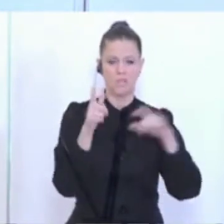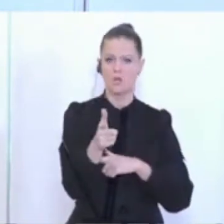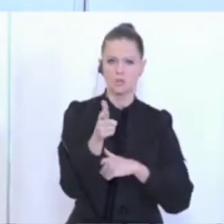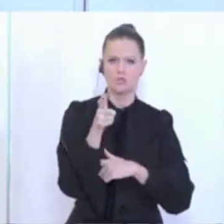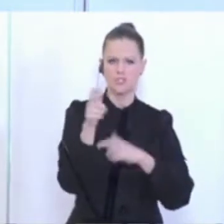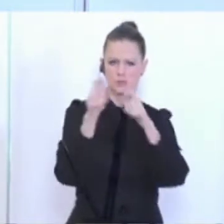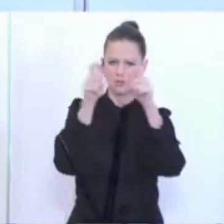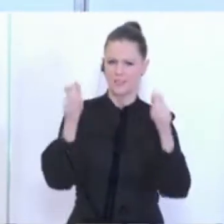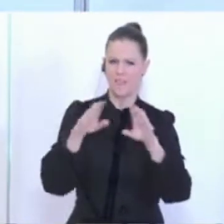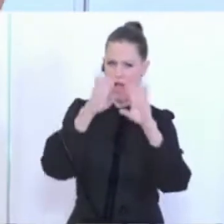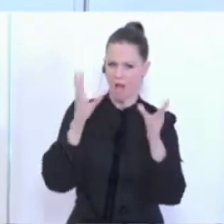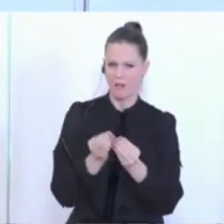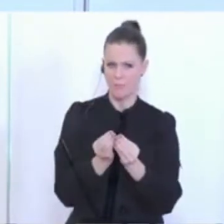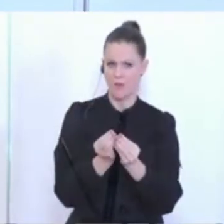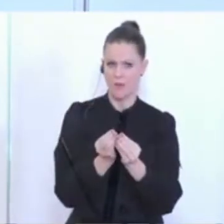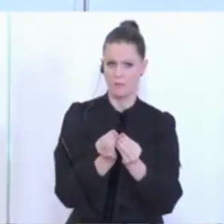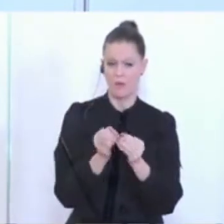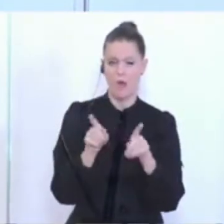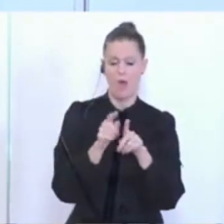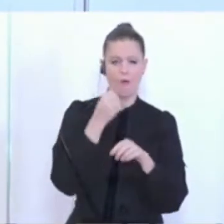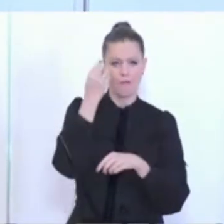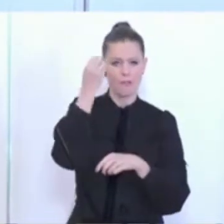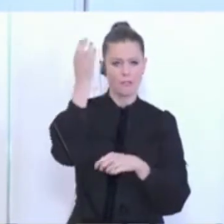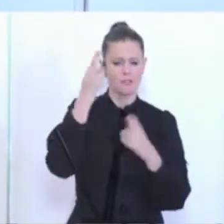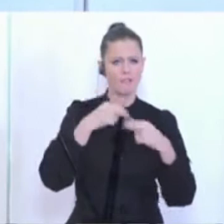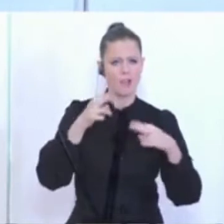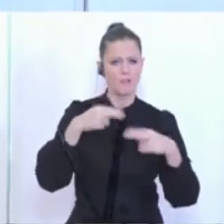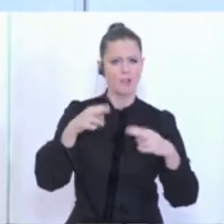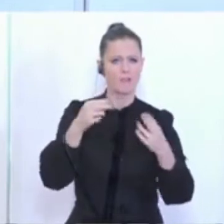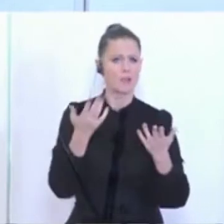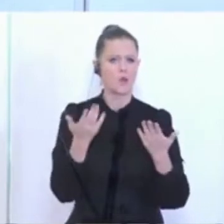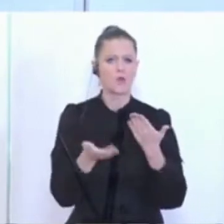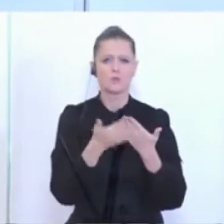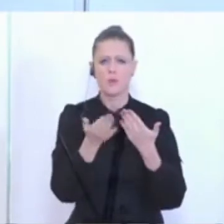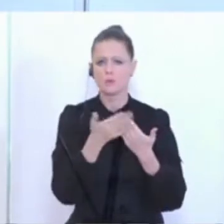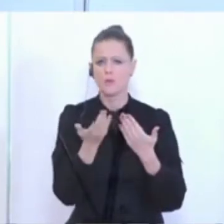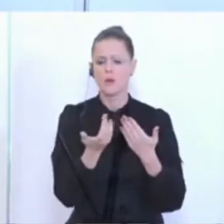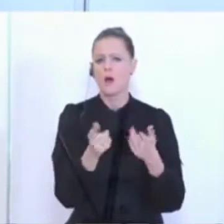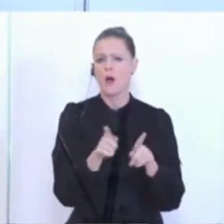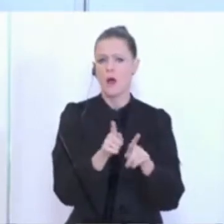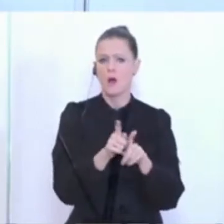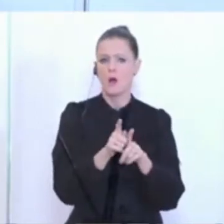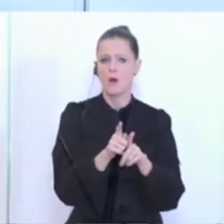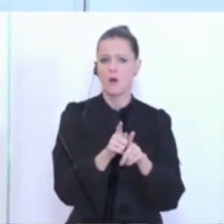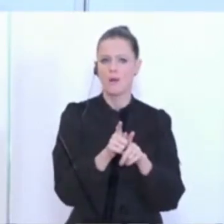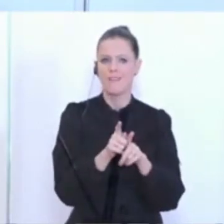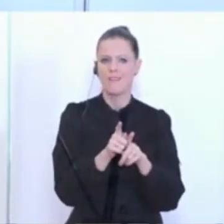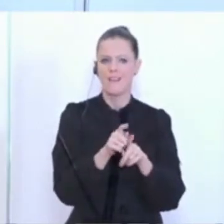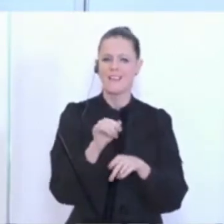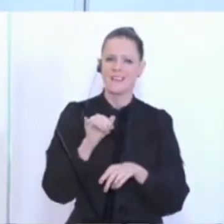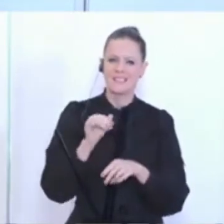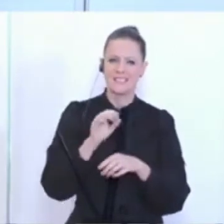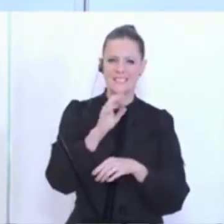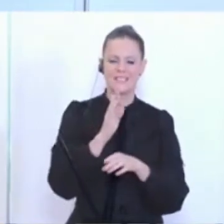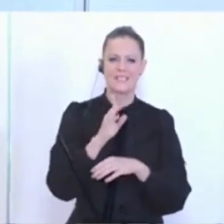und man kann es auch der Fantasie weiter freien Lauf lassen, etwa soll ja auch das Segelfliegen möglich